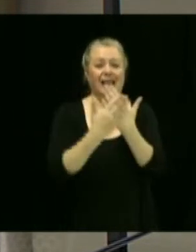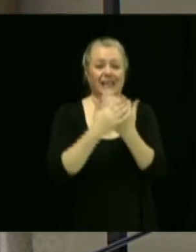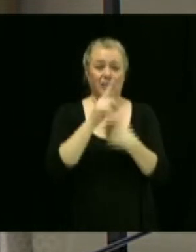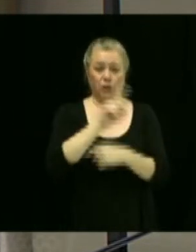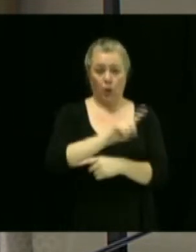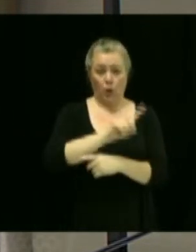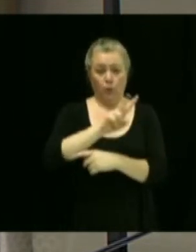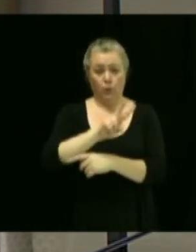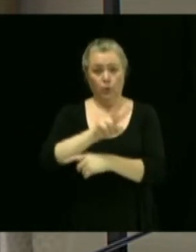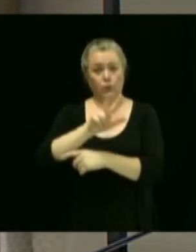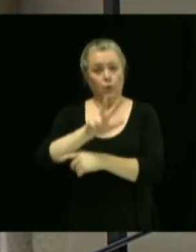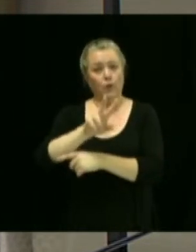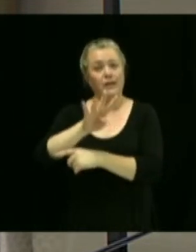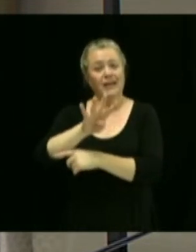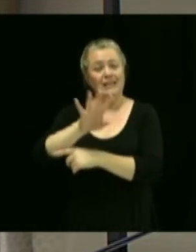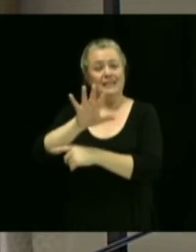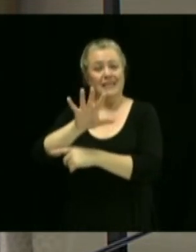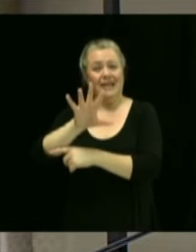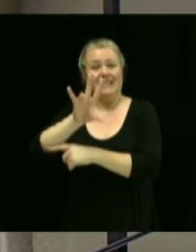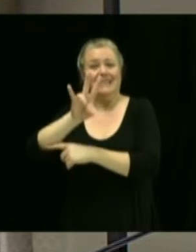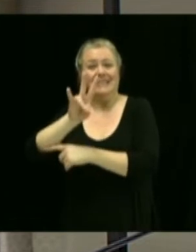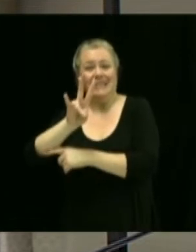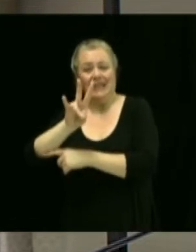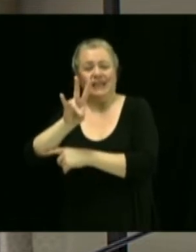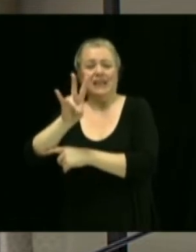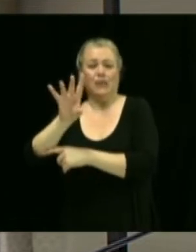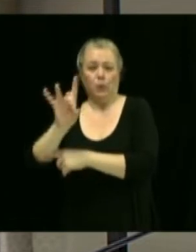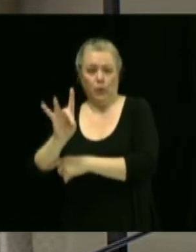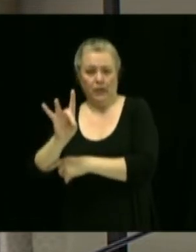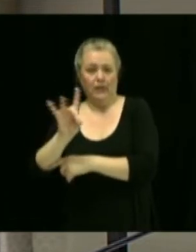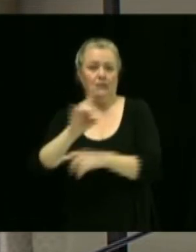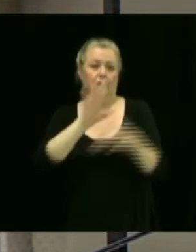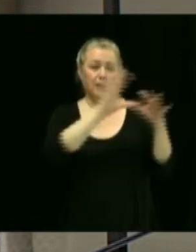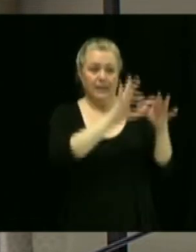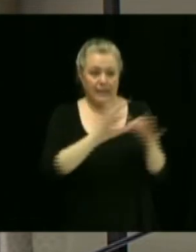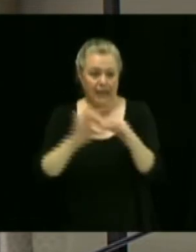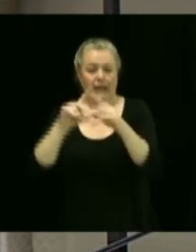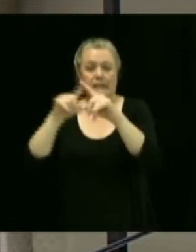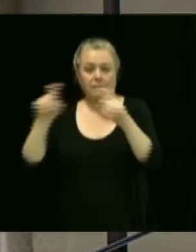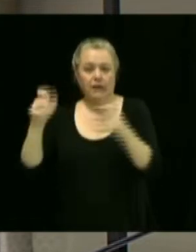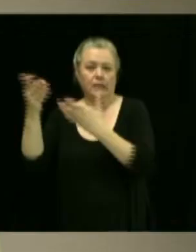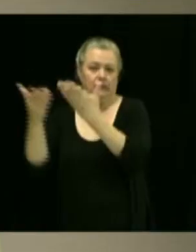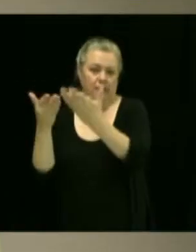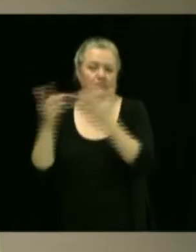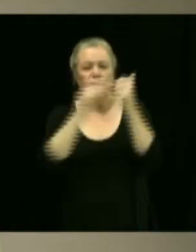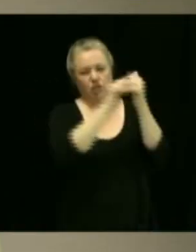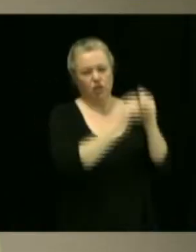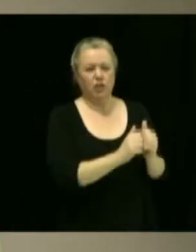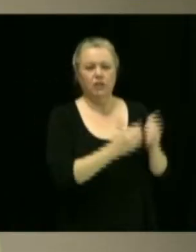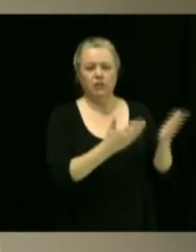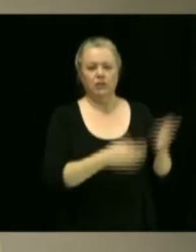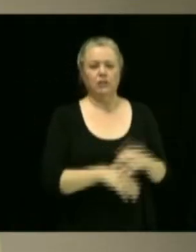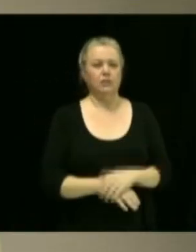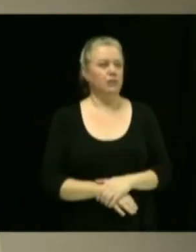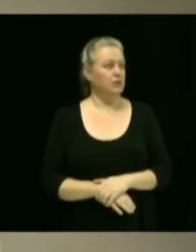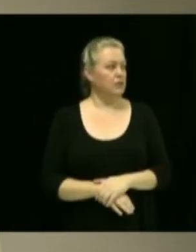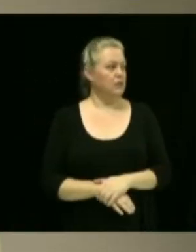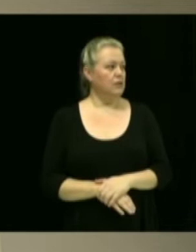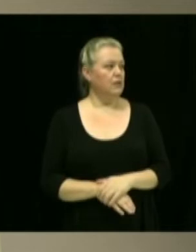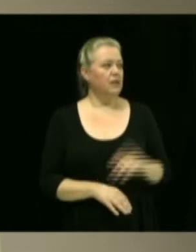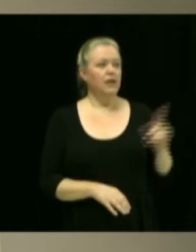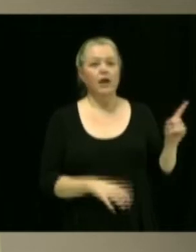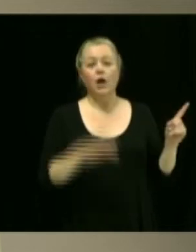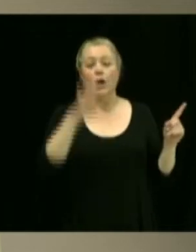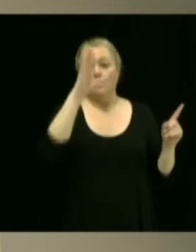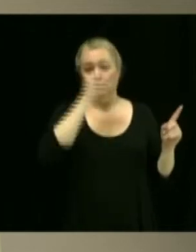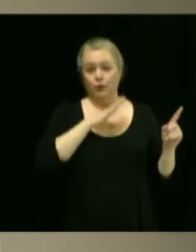4, 5, 7 et 8 qui visent les différents services de la municipalité. Merci. Je donne l'avis de motion à être